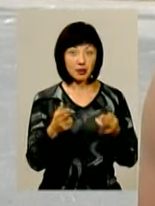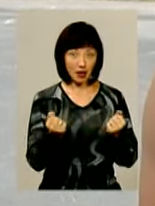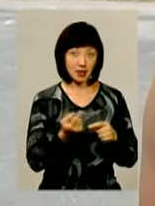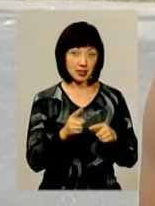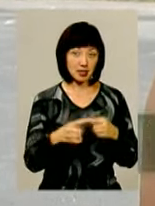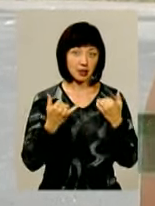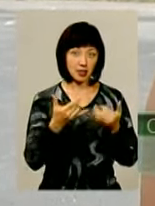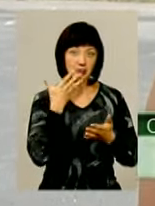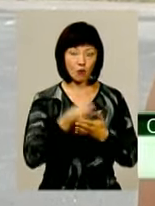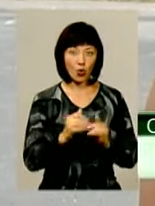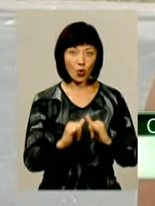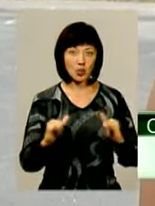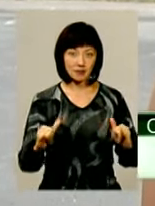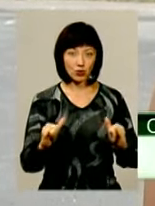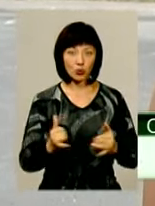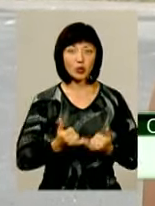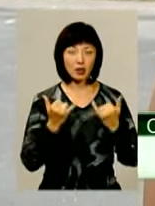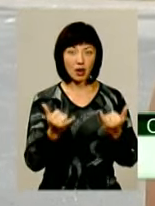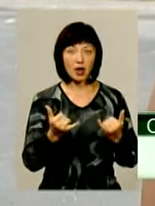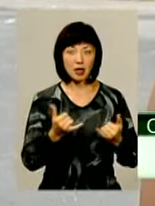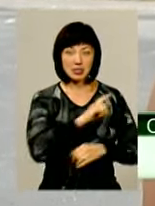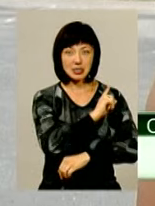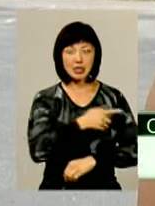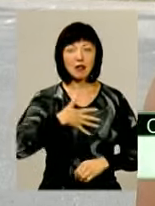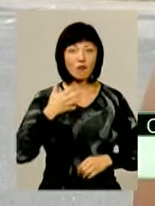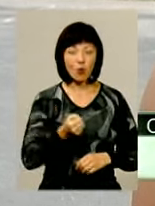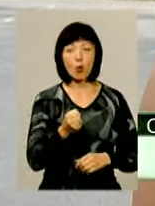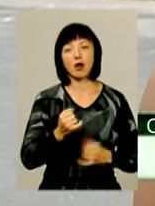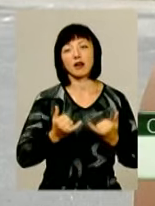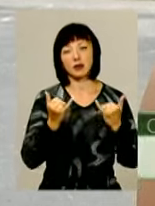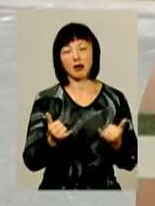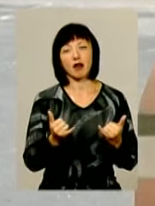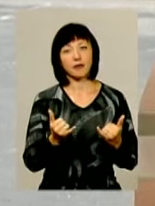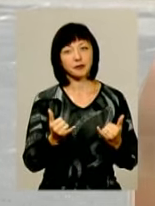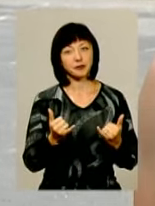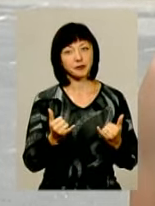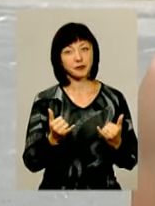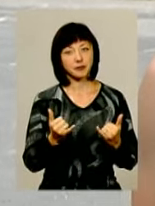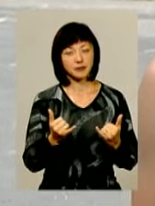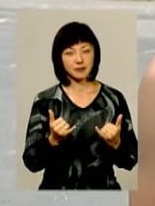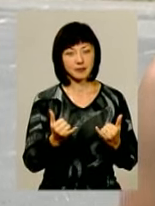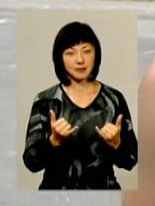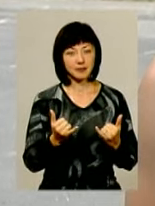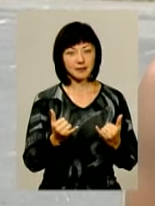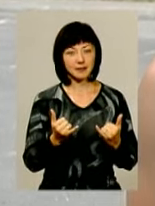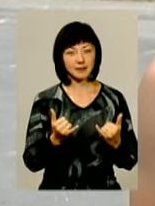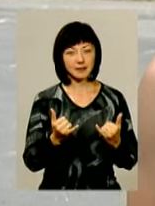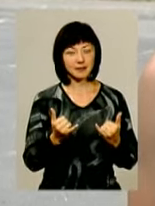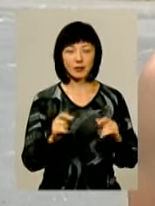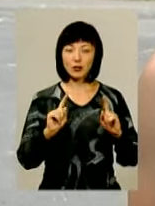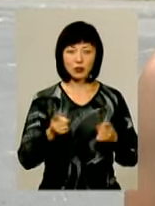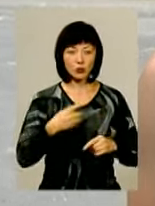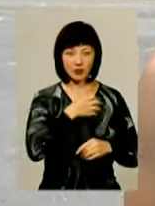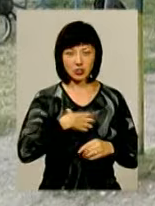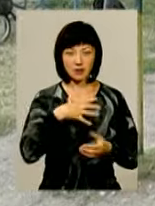це для свого розвитку, для сили волі, для дуже